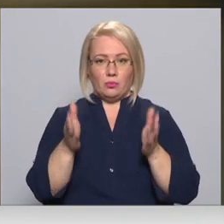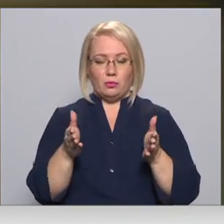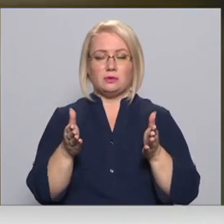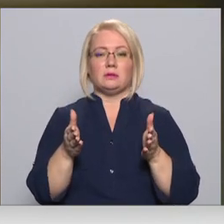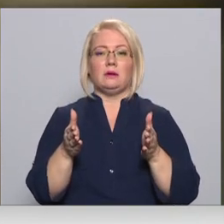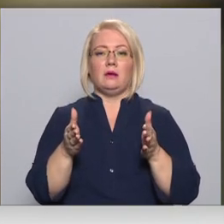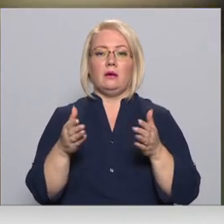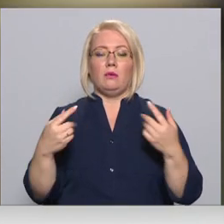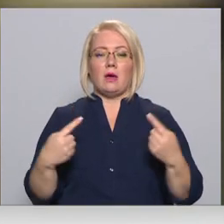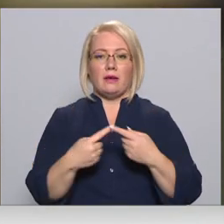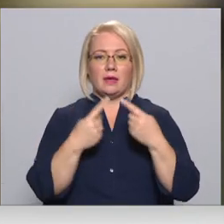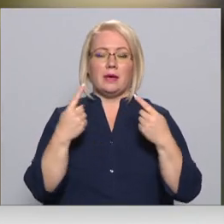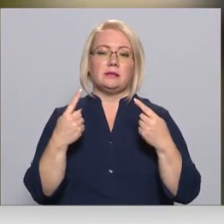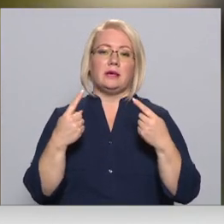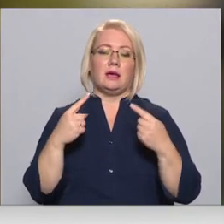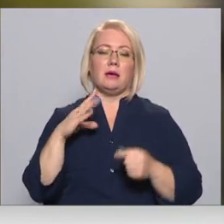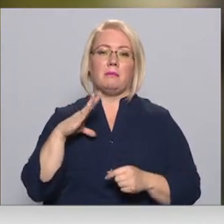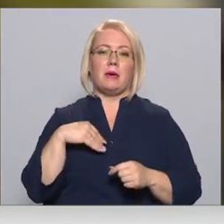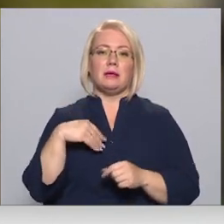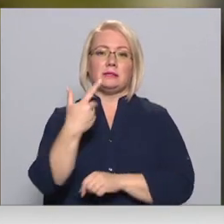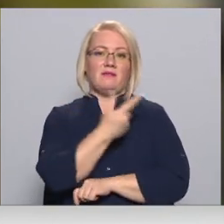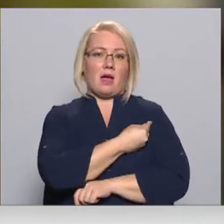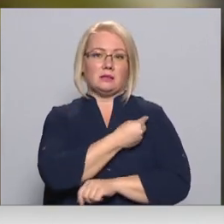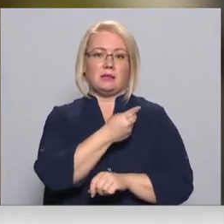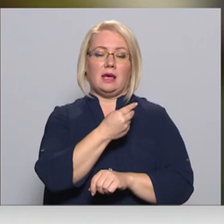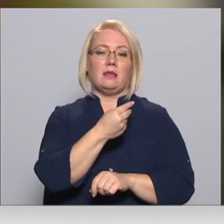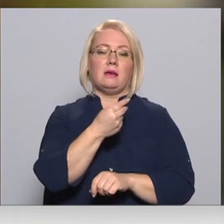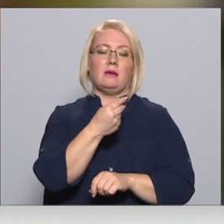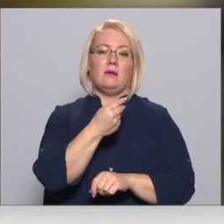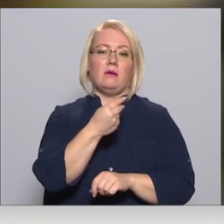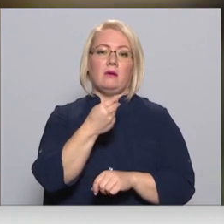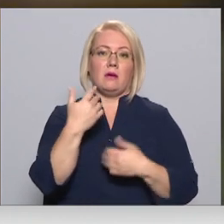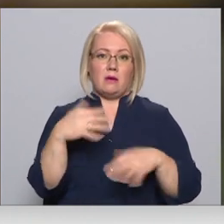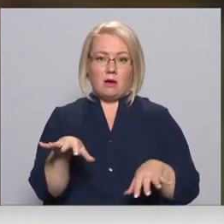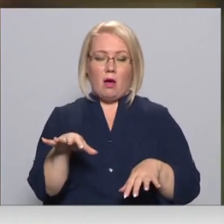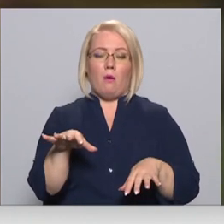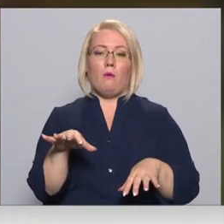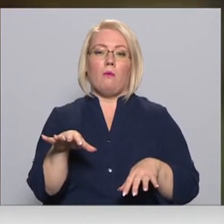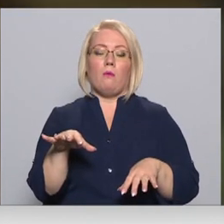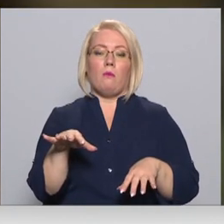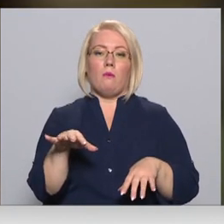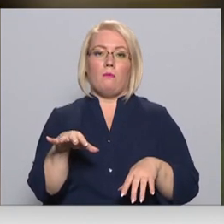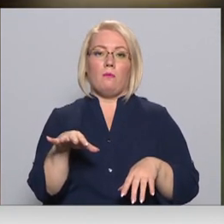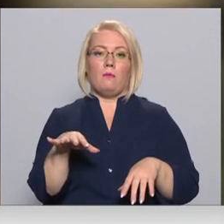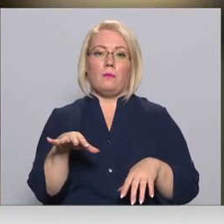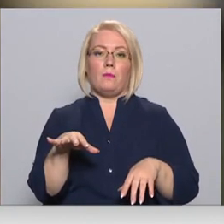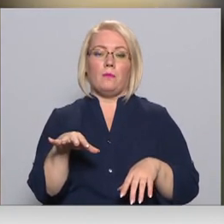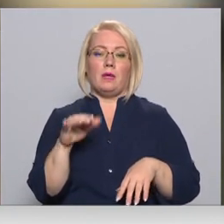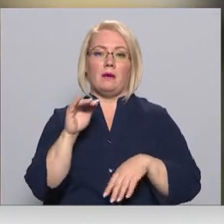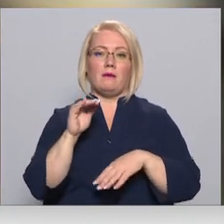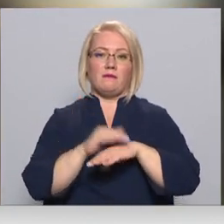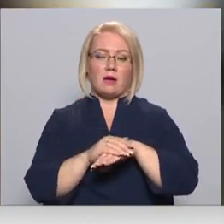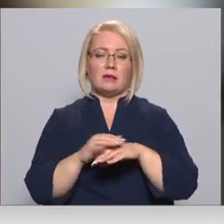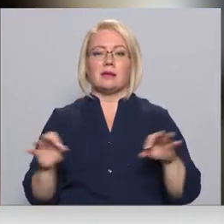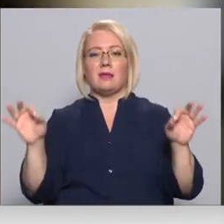Un attiecīgi pēc vakcīnas saņemšanas pirmās dēvas praktiski